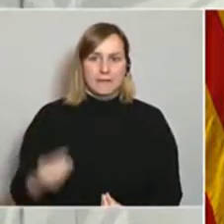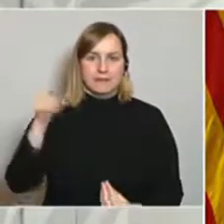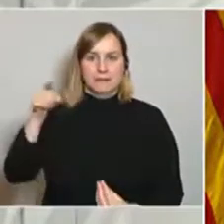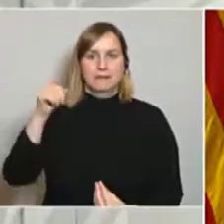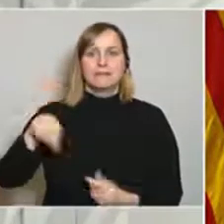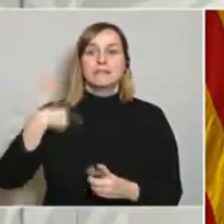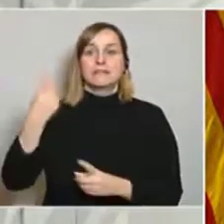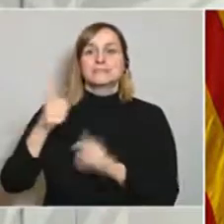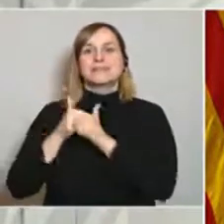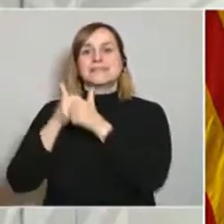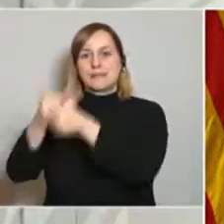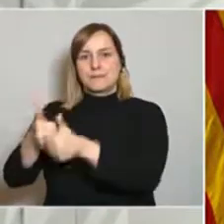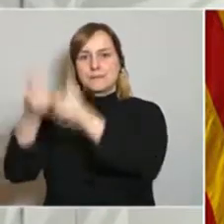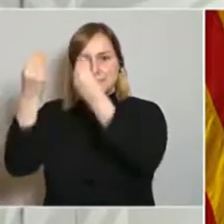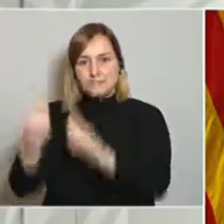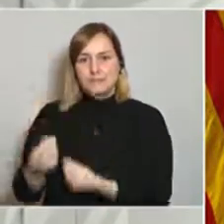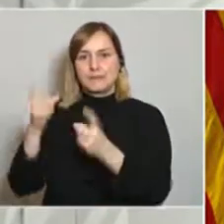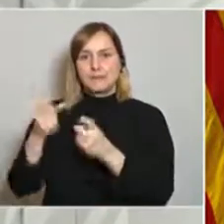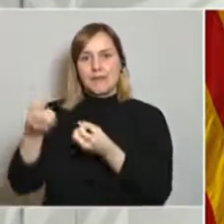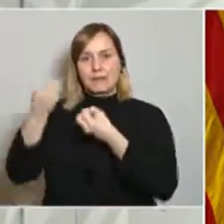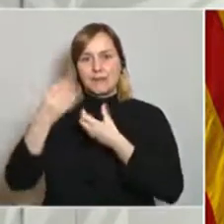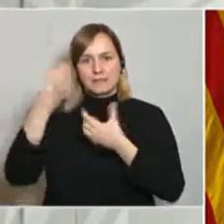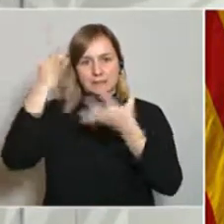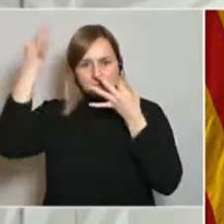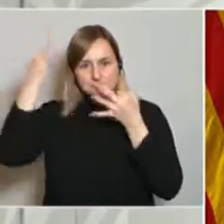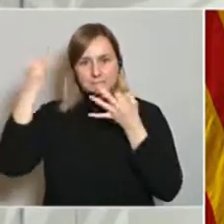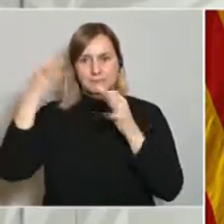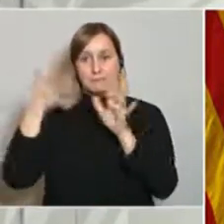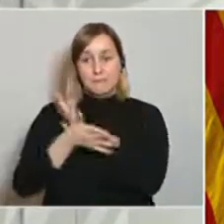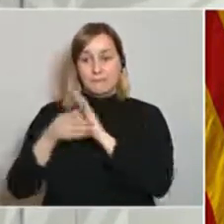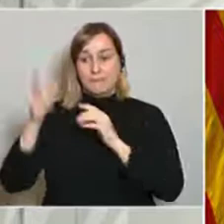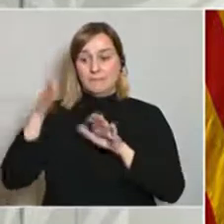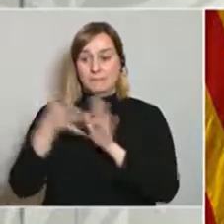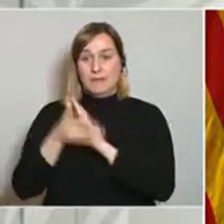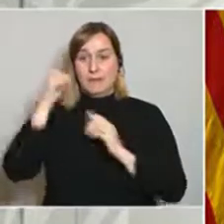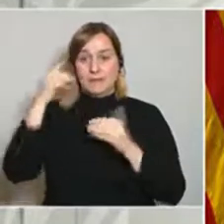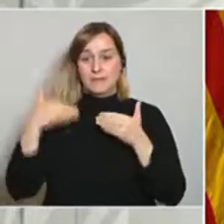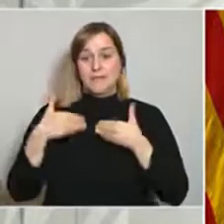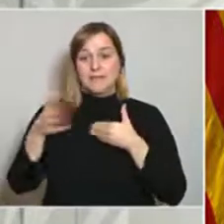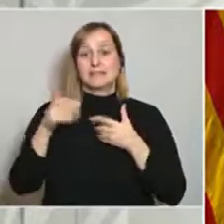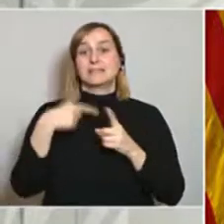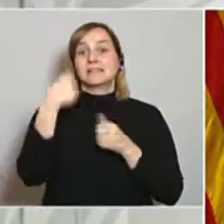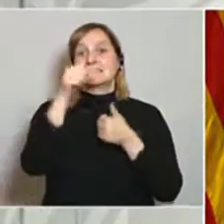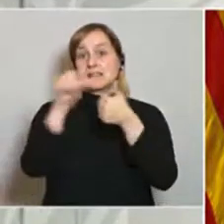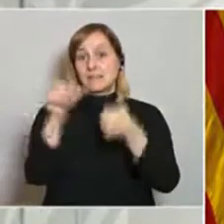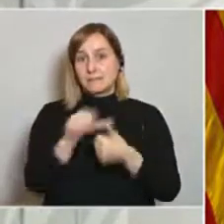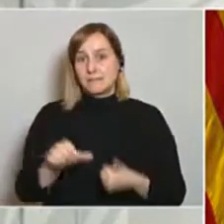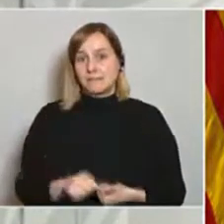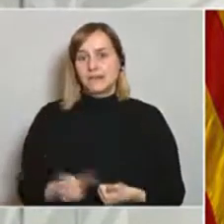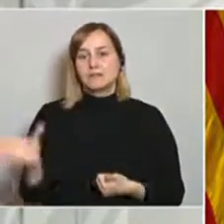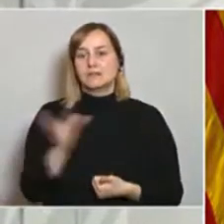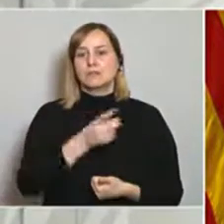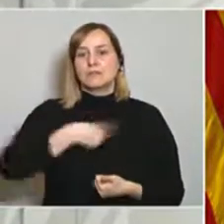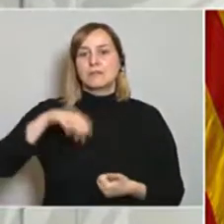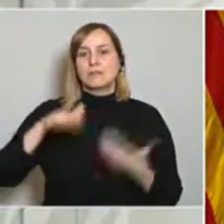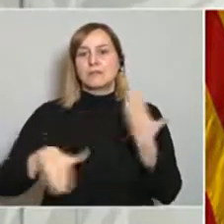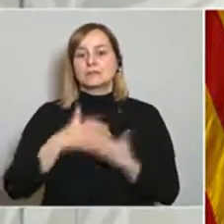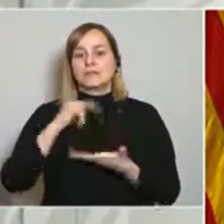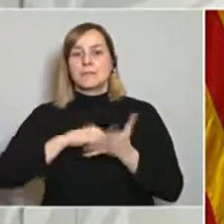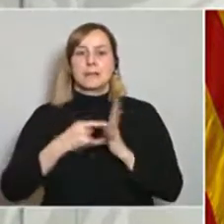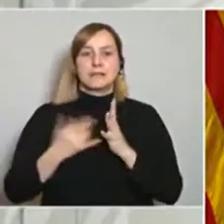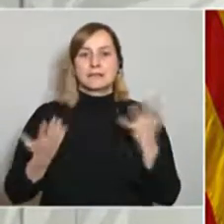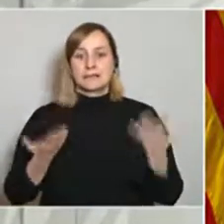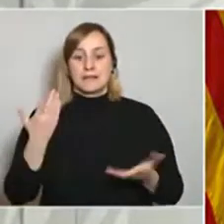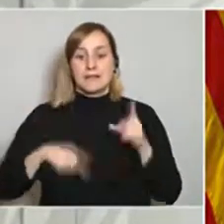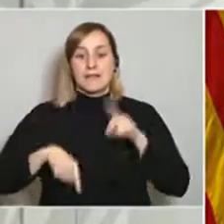el seguiment de les dades acurades perquè aquests propers dies i properes setmanes ens hem de plantejar que en base a la situació